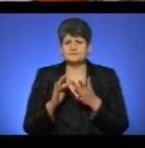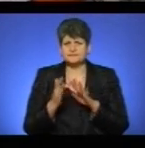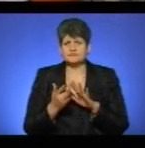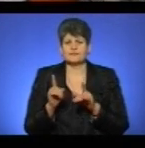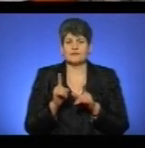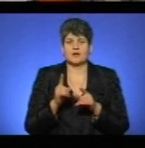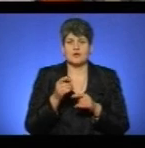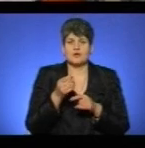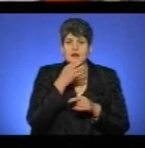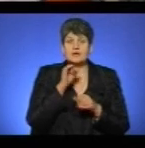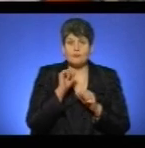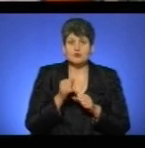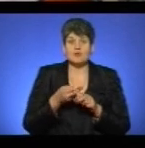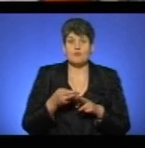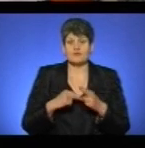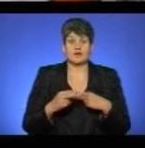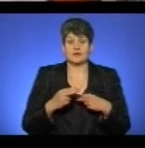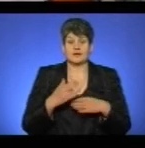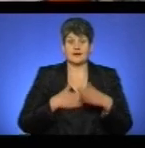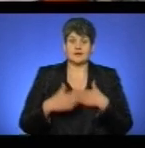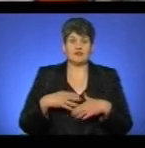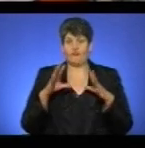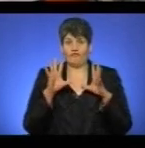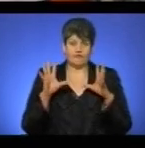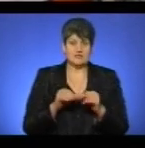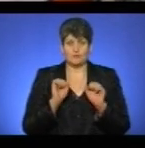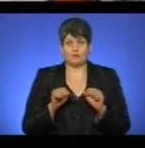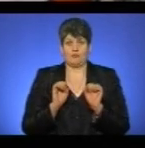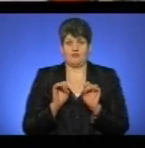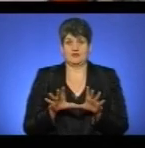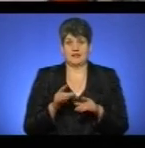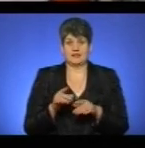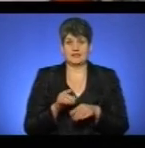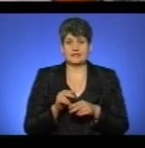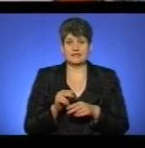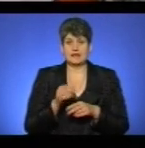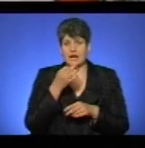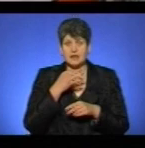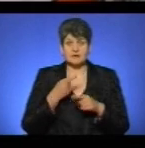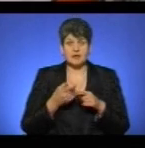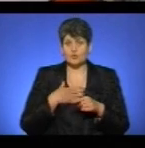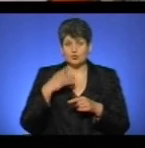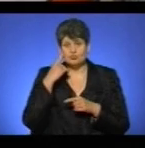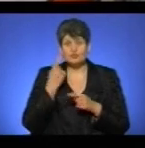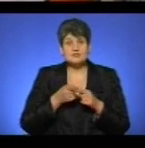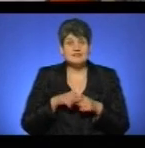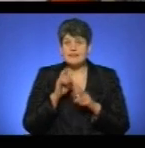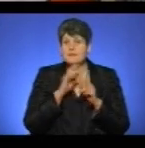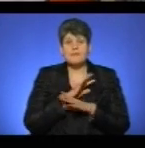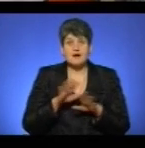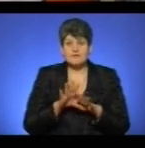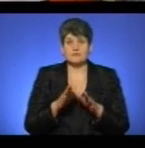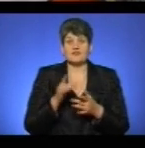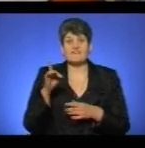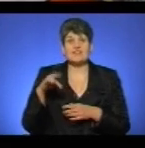ліки можна буде повертати, радіють і кажуть, все, ми будемо повертати ліки. На мою думку, це також неправильно, тому що в